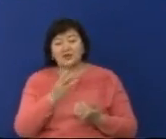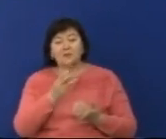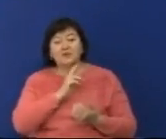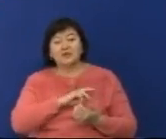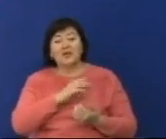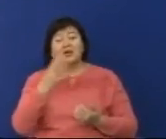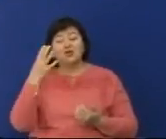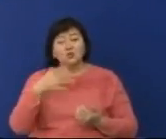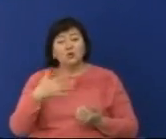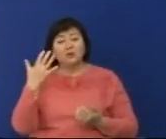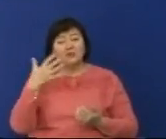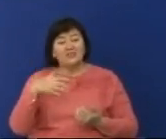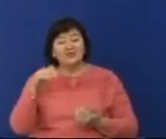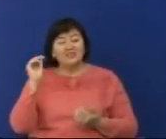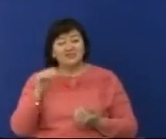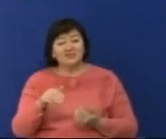қырығы елімің.